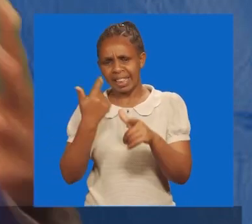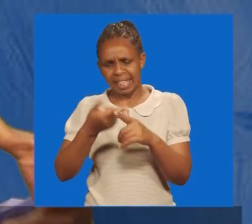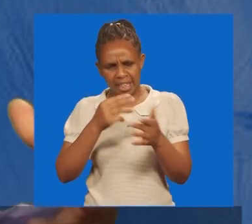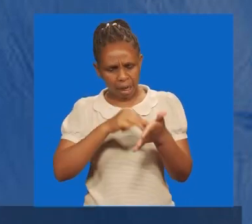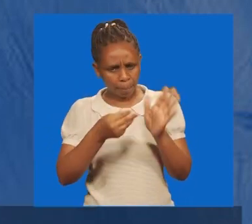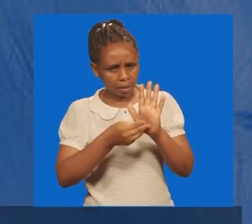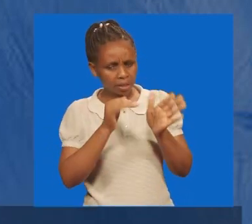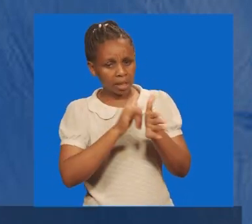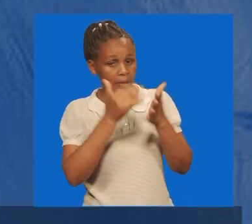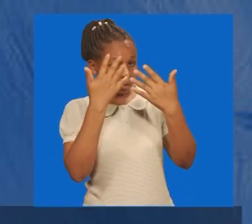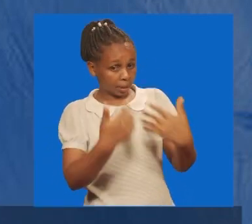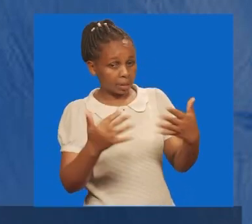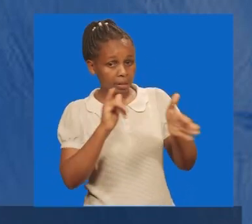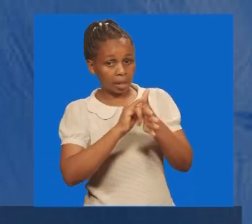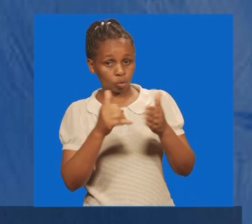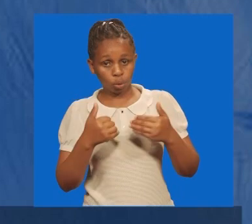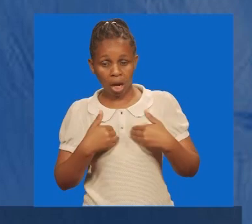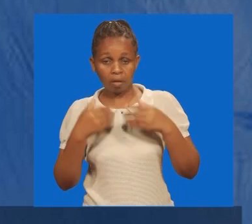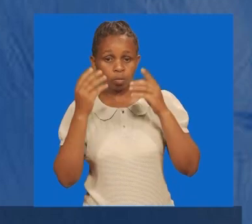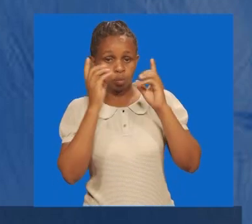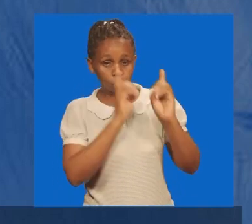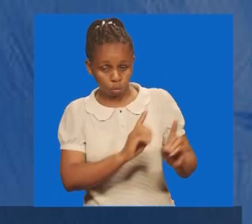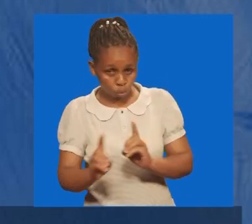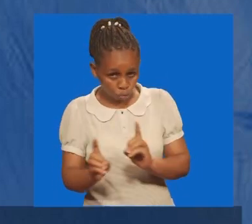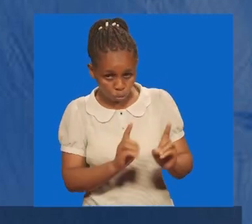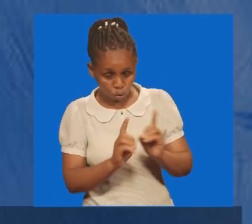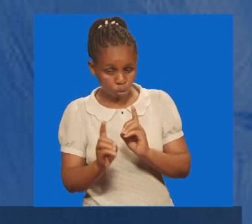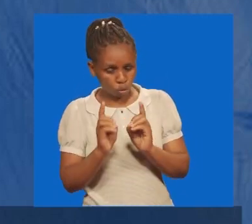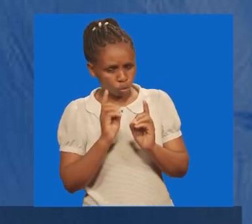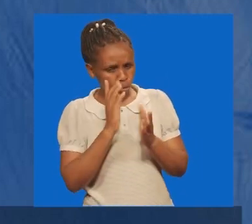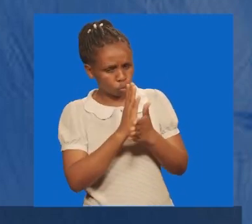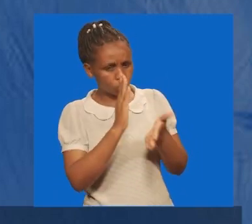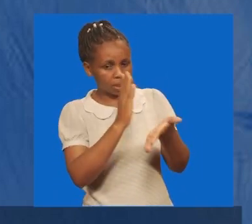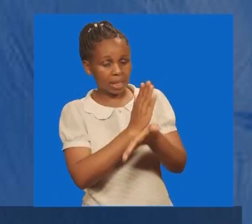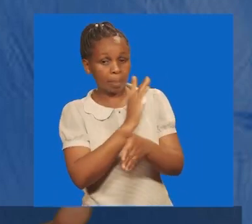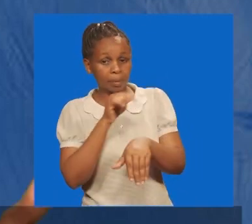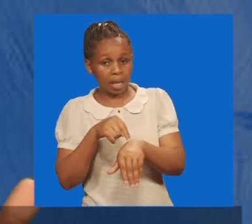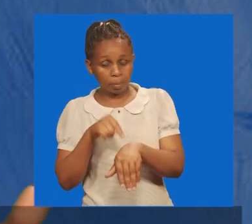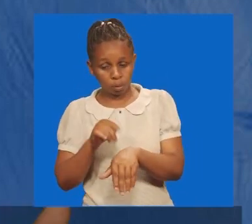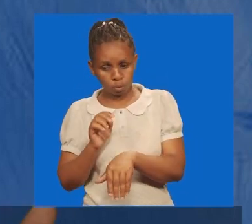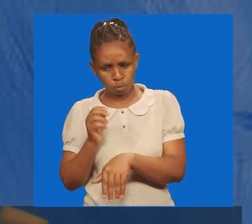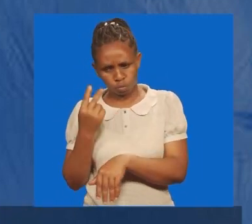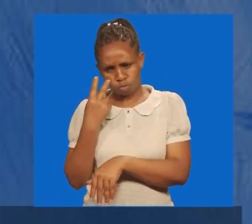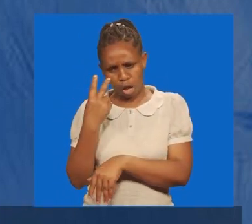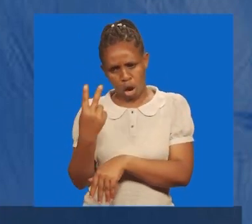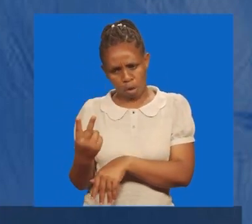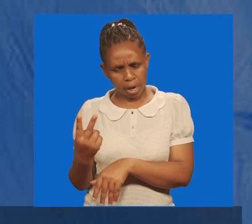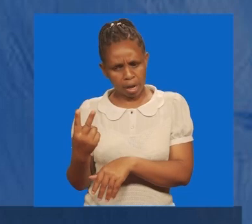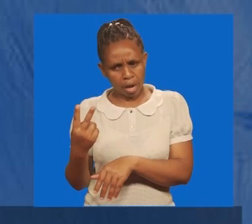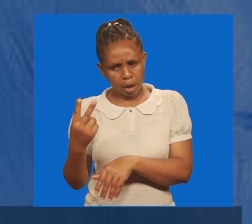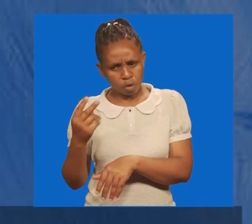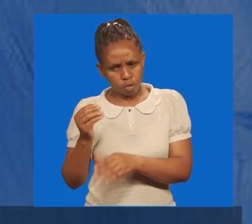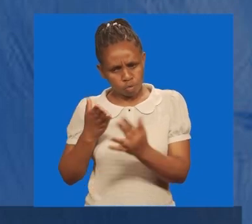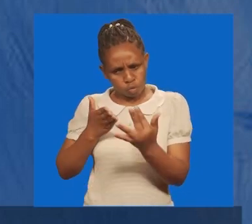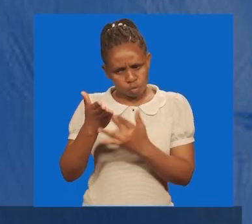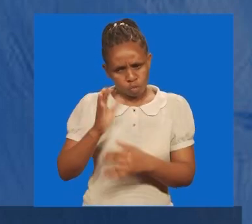mambo yale yetu ambayo, tunayafanya. Njapo kuwa za zingine, tunahona ya kwamba, kulingana na maoni